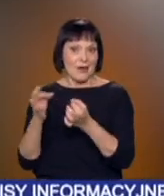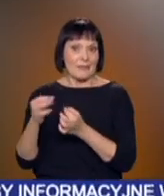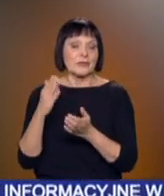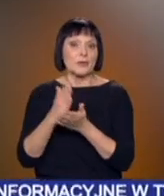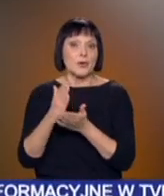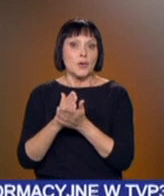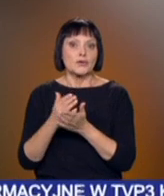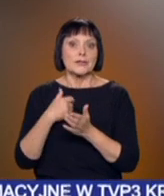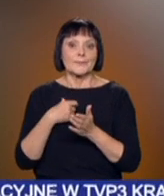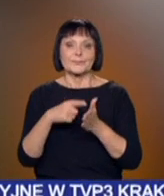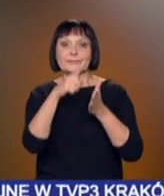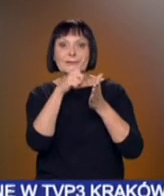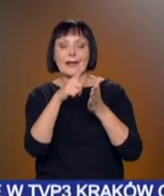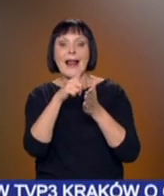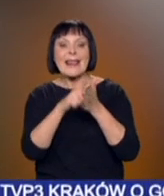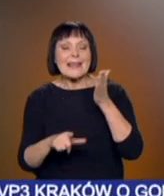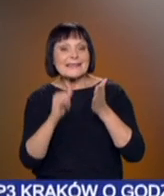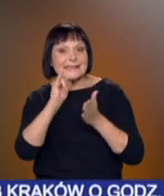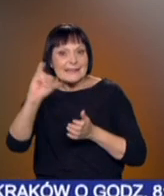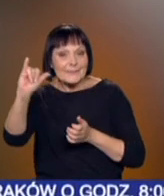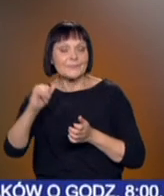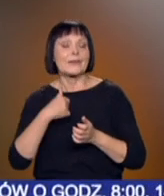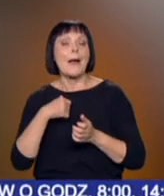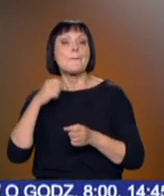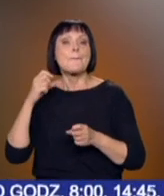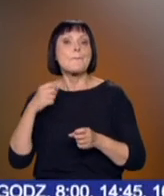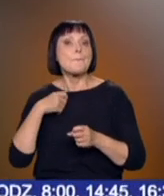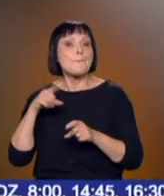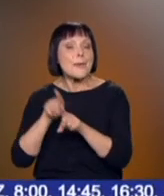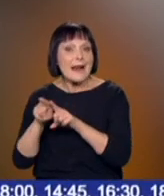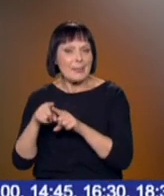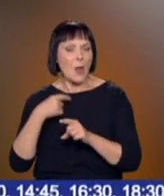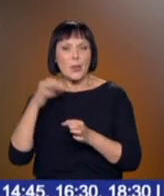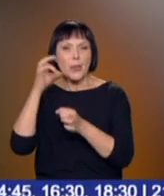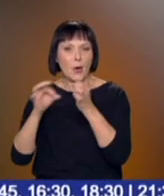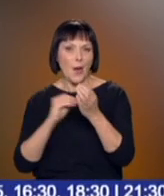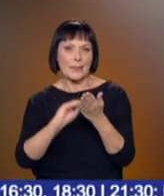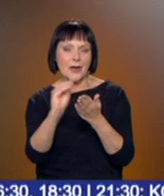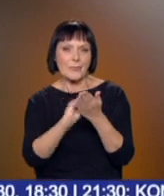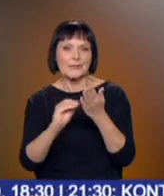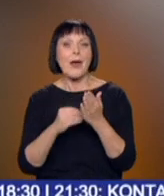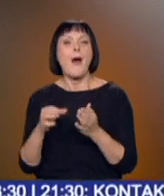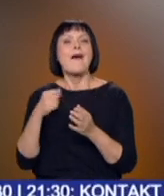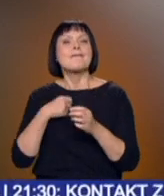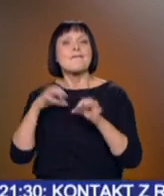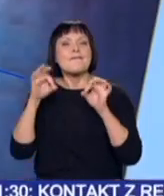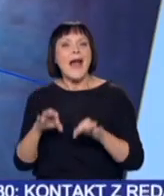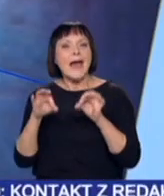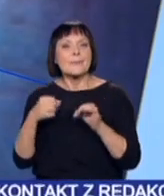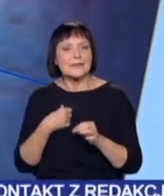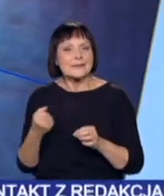bo są listy do brata Teo, gdzie on bardzo dokładnie opisał te farby, które zastosował.